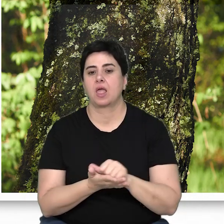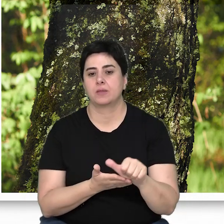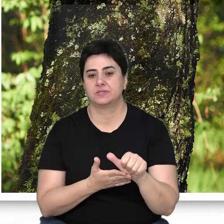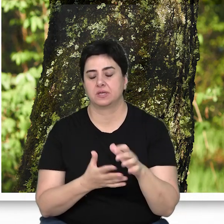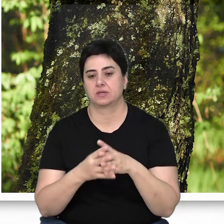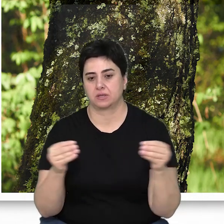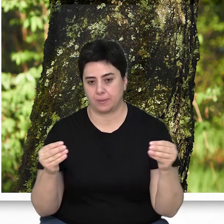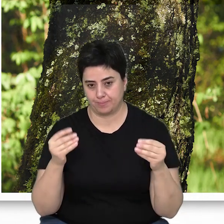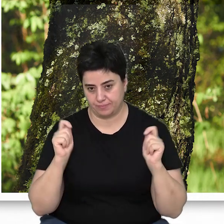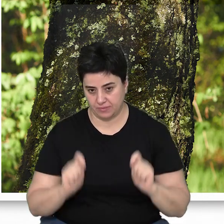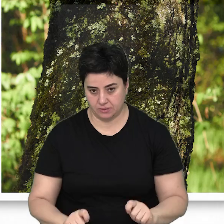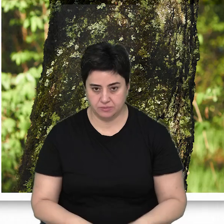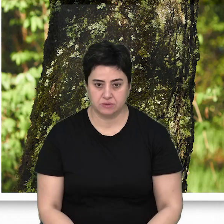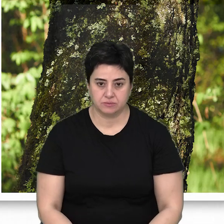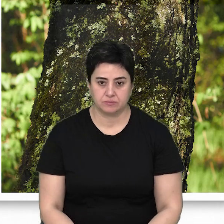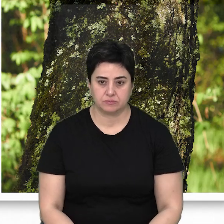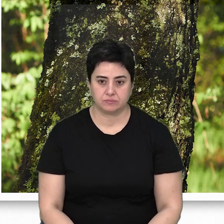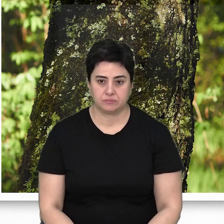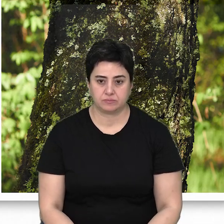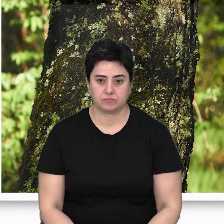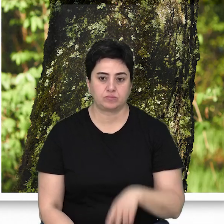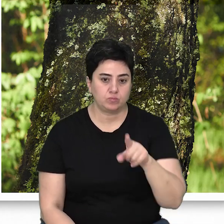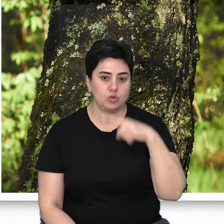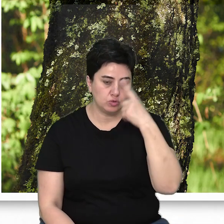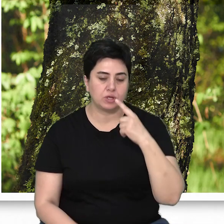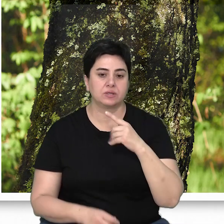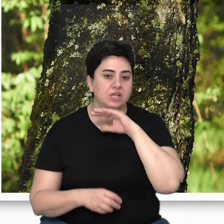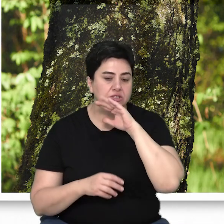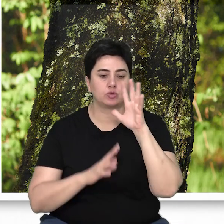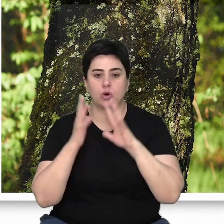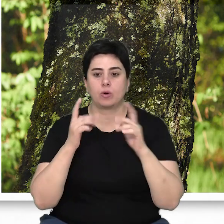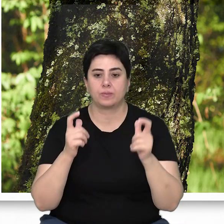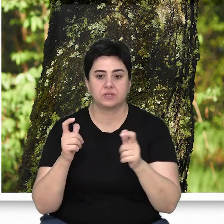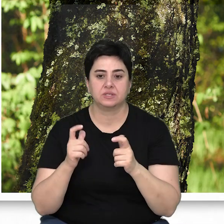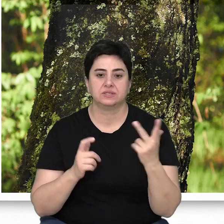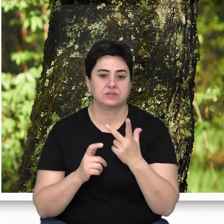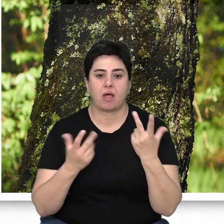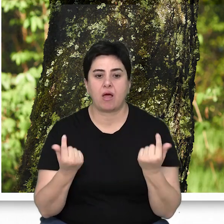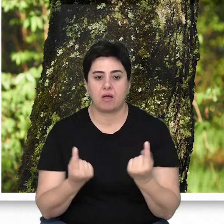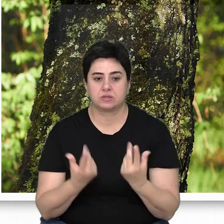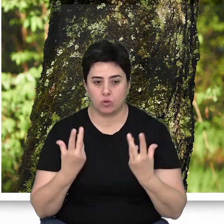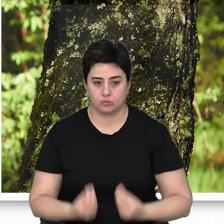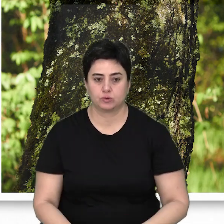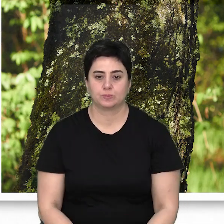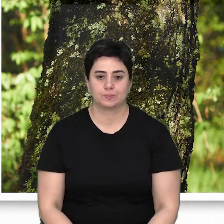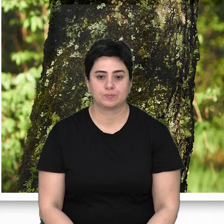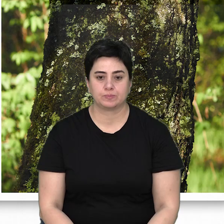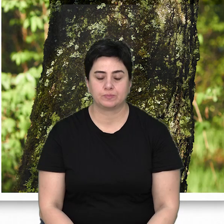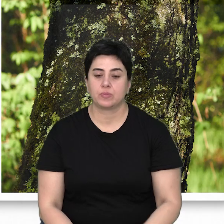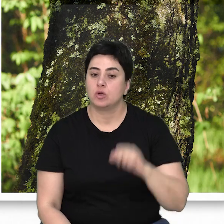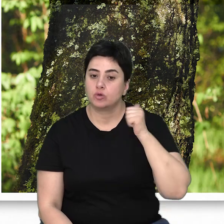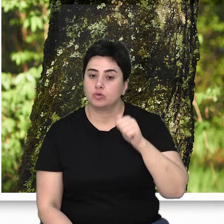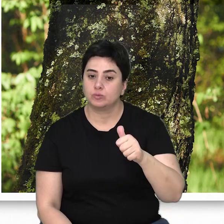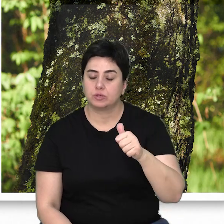neredeyse tamamının tahribine yol açmıştır. Bu durum doğal yaşlı orman alanlarının da hızla azalmasına neden olmuştur.